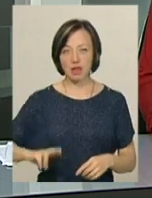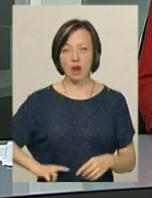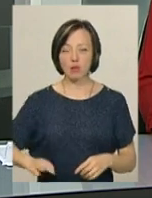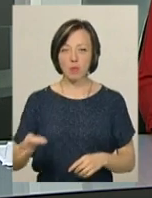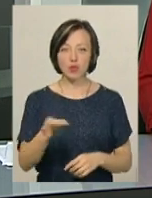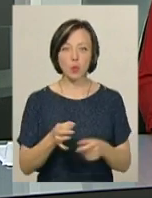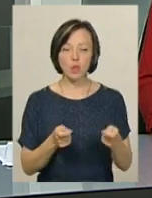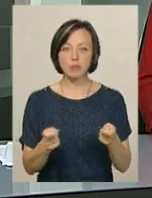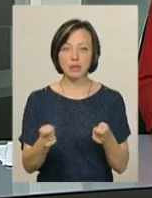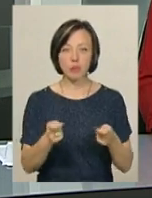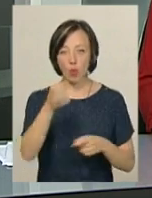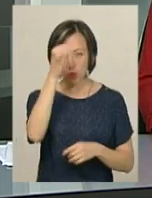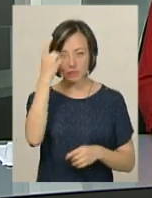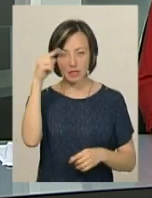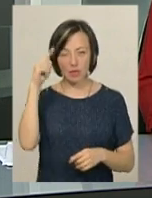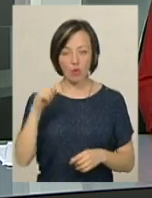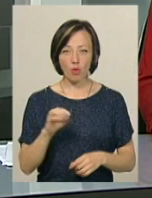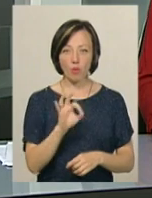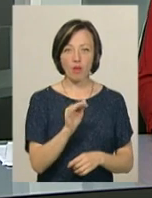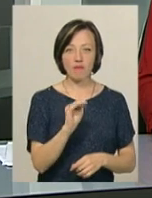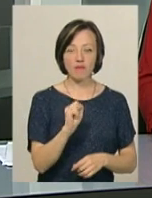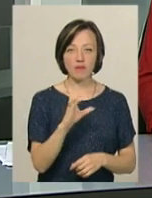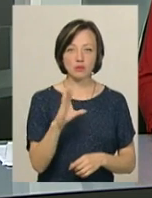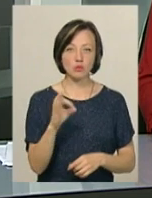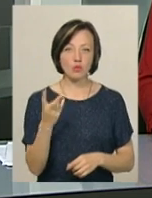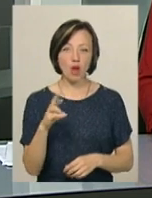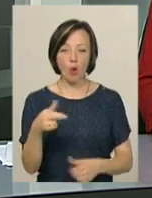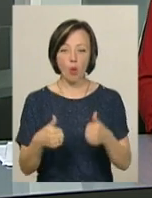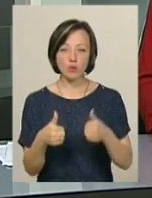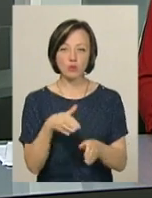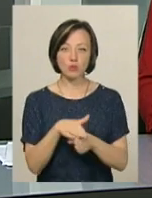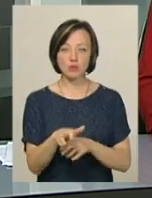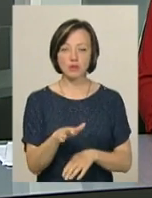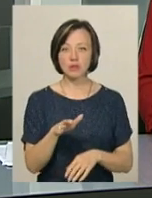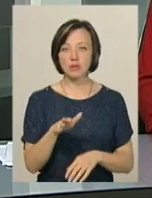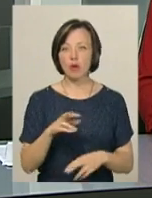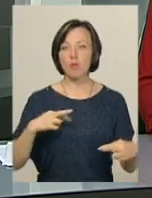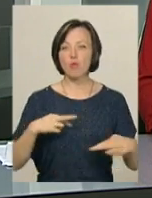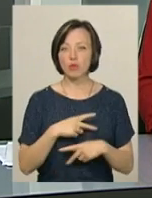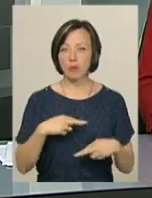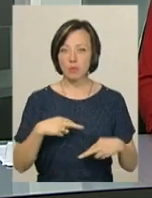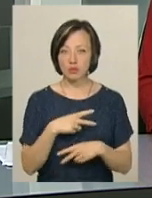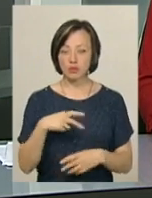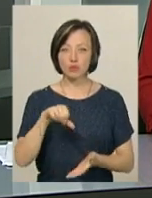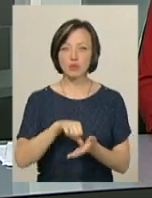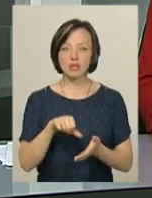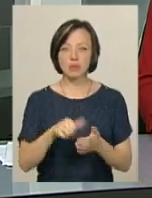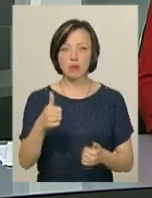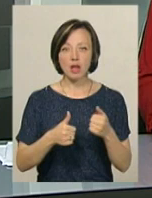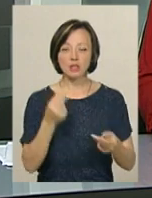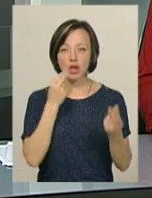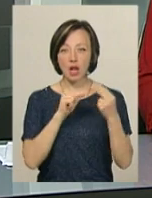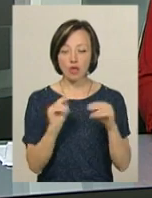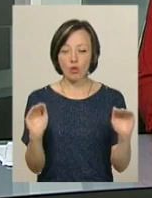обласного департаменту освіти і науки Олег Фасоля. Конкурс відбуся в Будапешті. Учасники змагались за кращий короткометражний фільм,